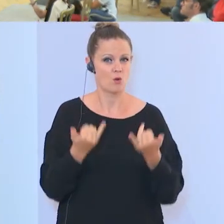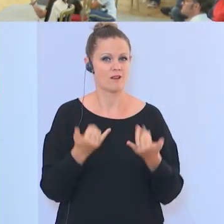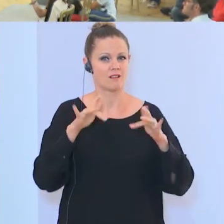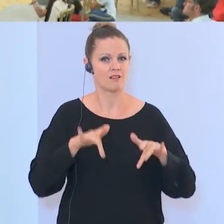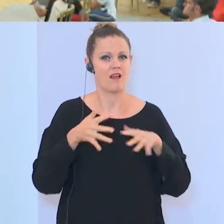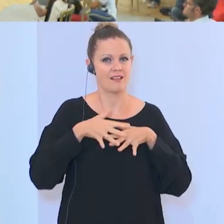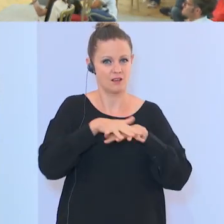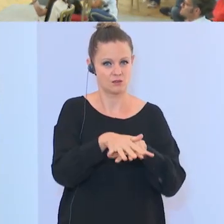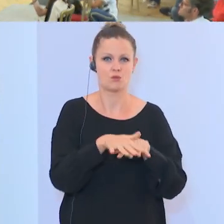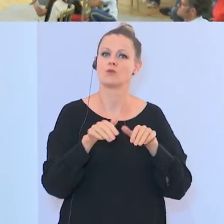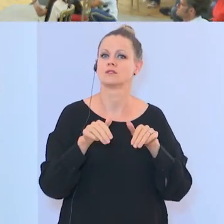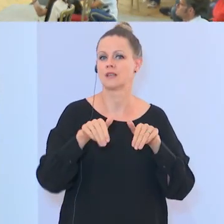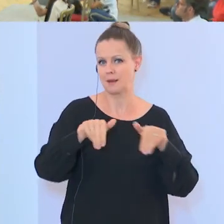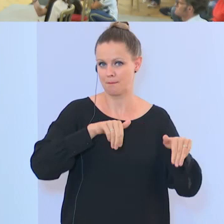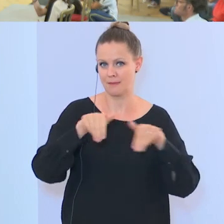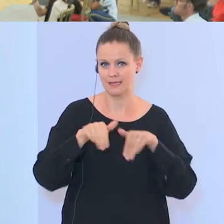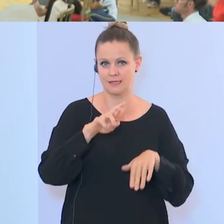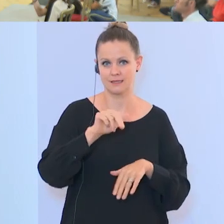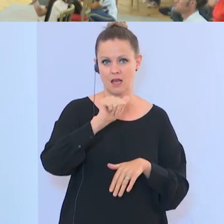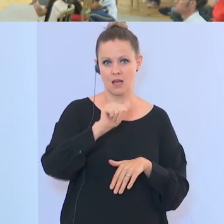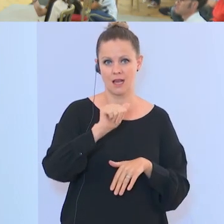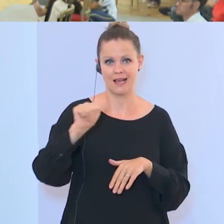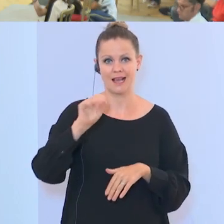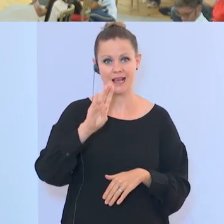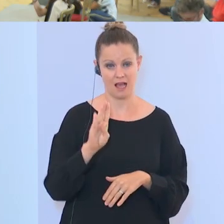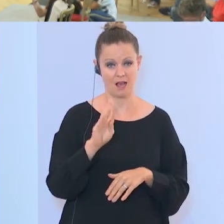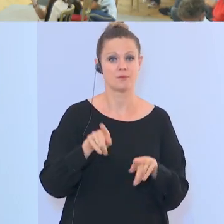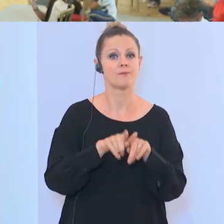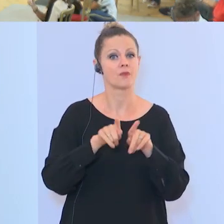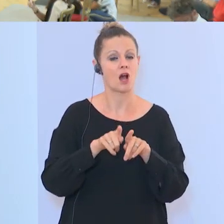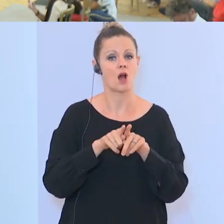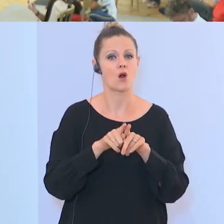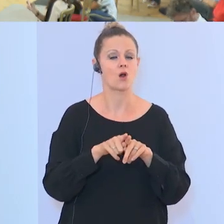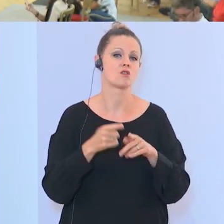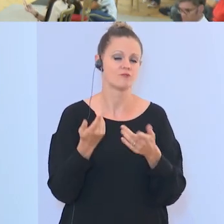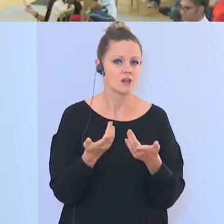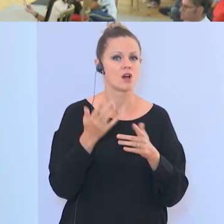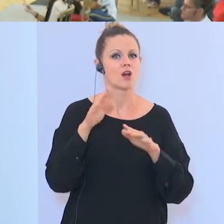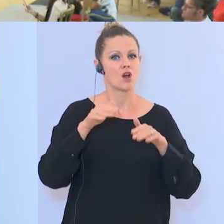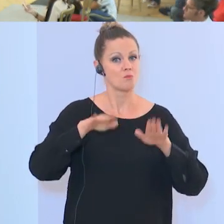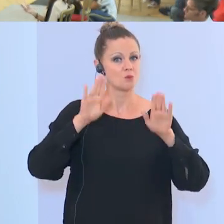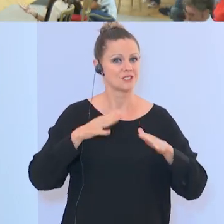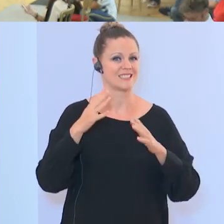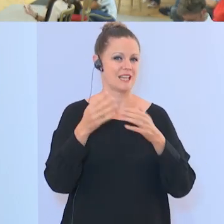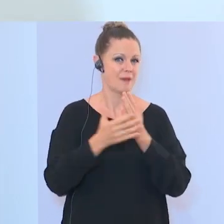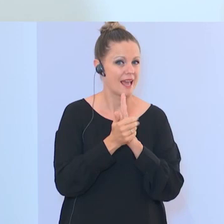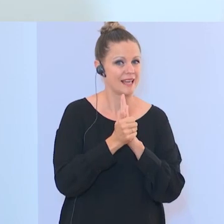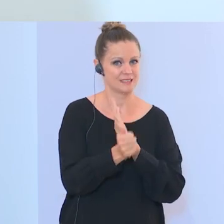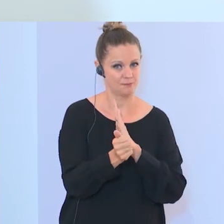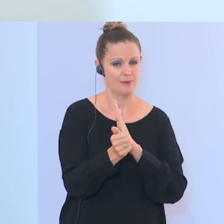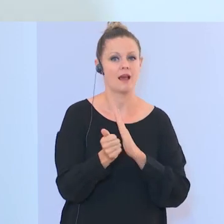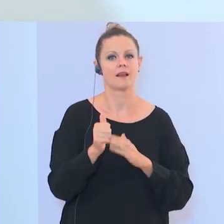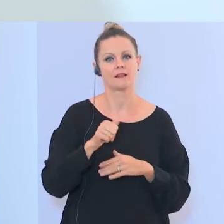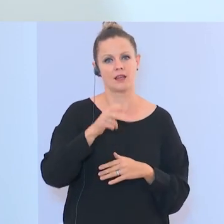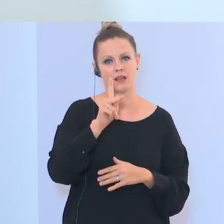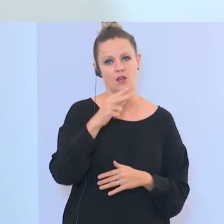und Extremismusexperte Lorenzo Vidino. Bitte. Herzlich willkommen, vielen Dank, dass Sie